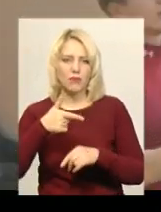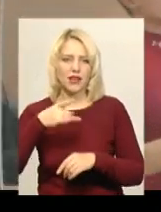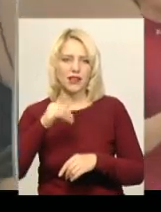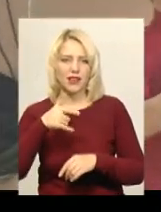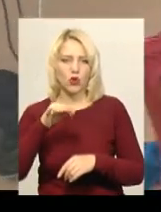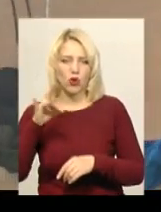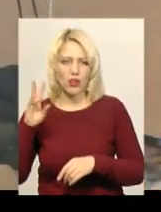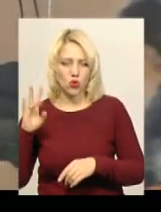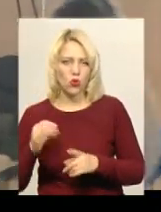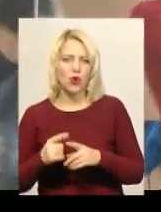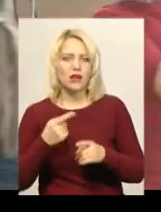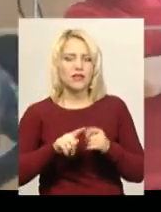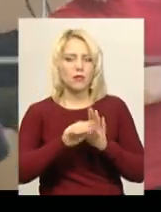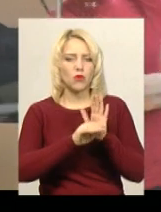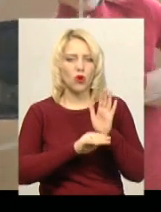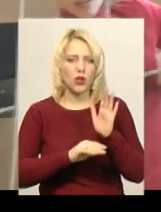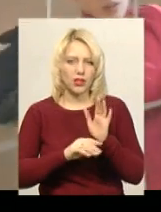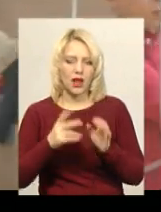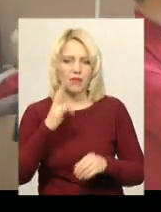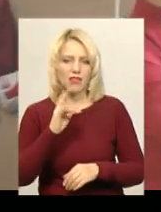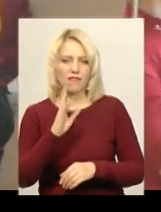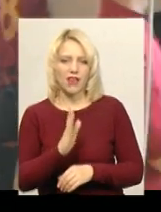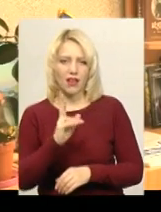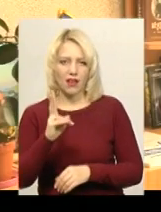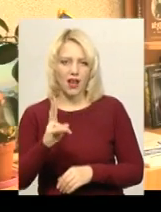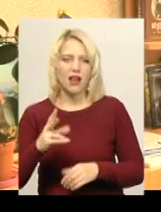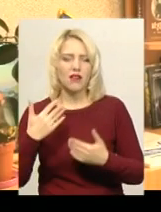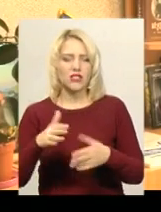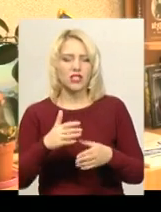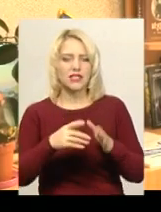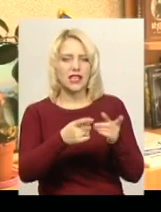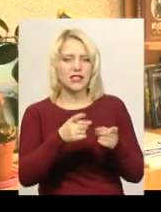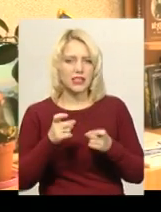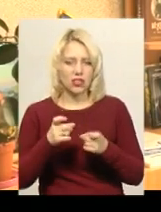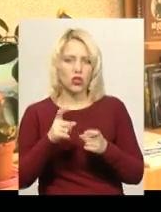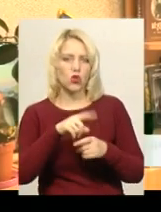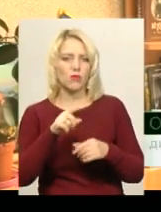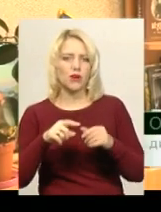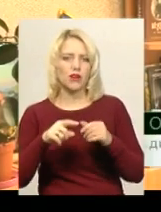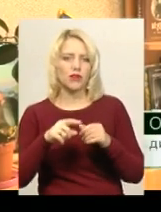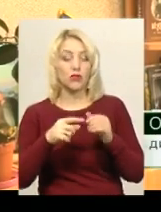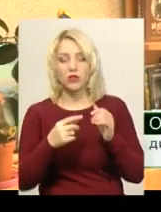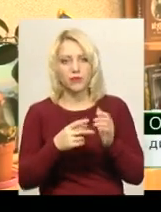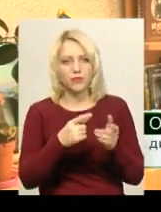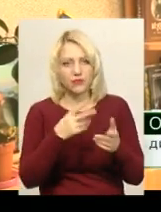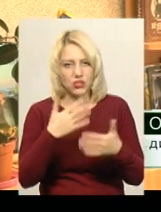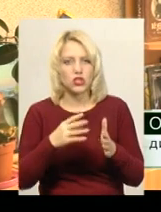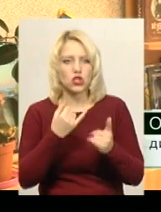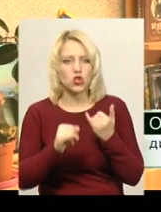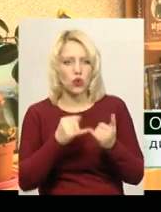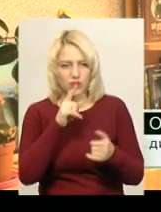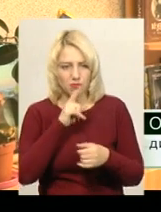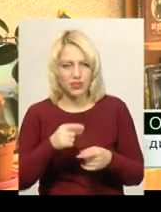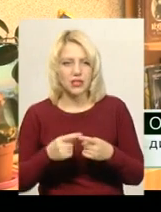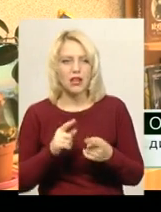у цій програмі Хмельницький навчально-виховний комплекс номер сів задієний з жовтня. Уже в нас були зустрічі з батьками, які